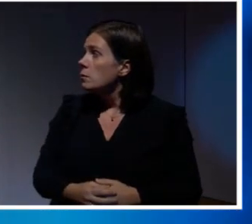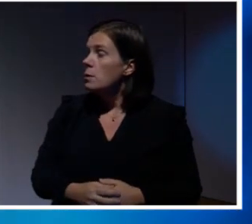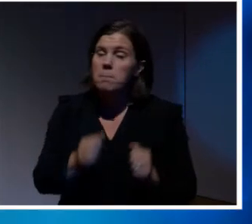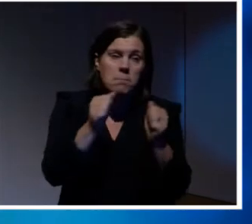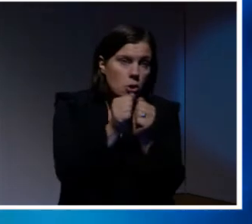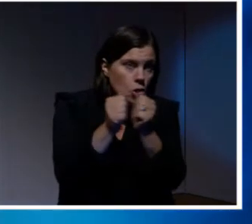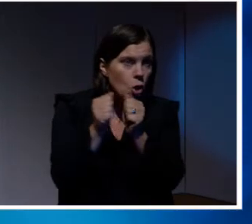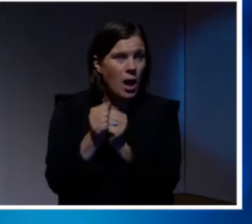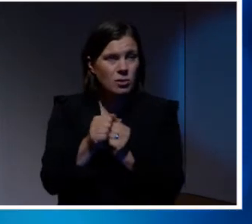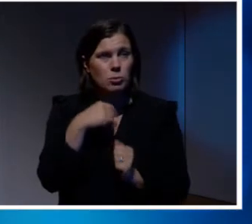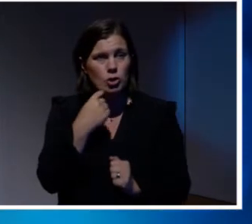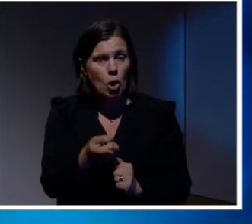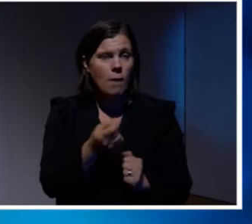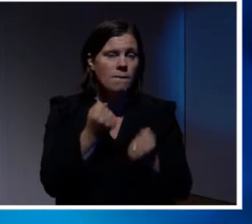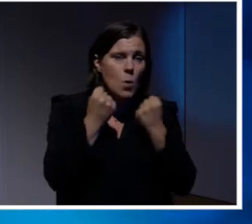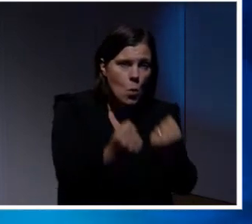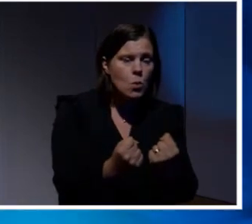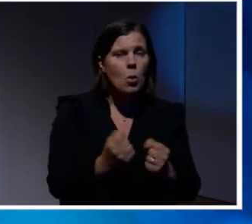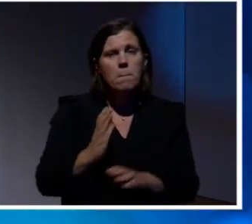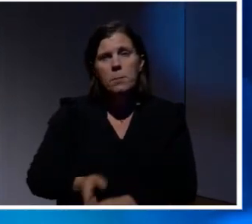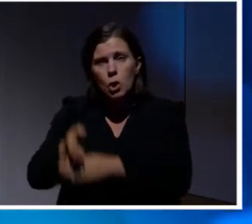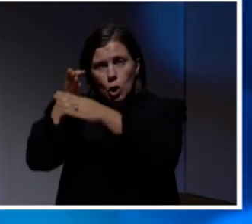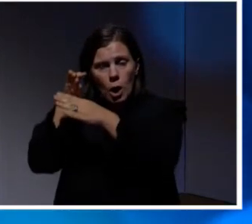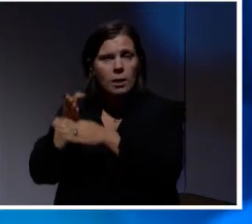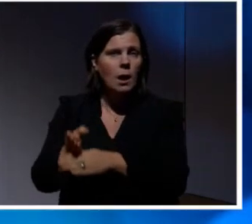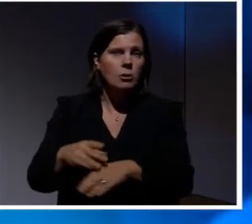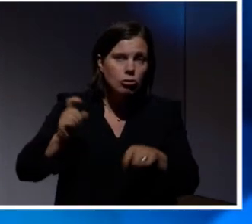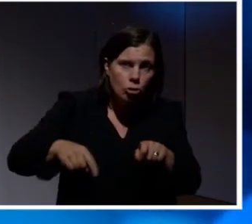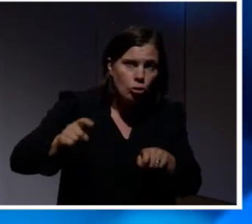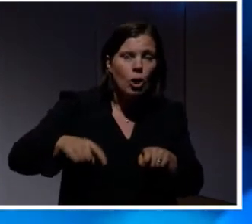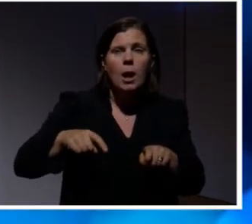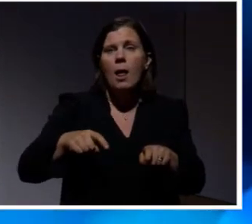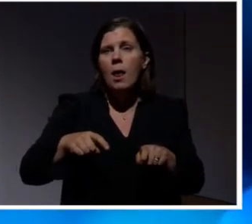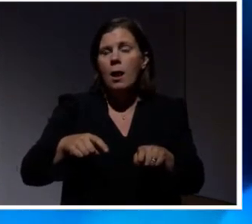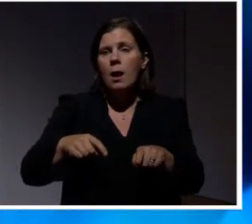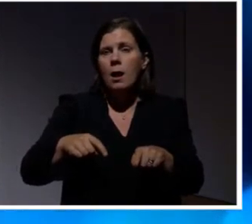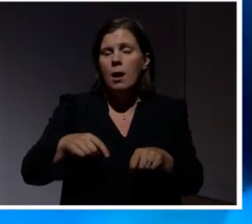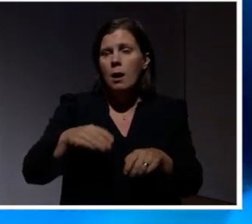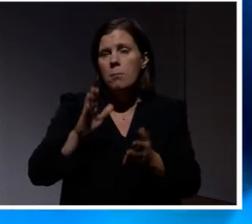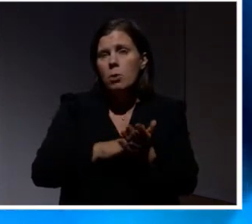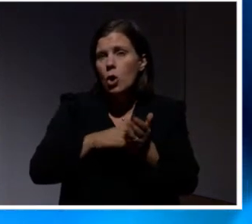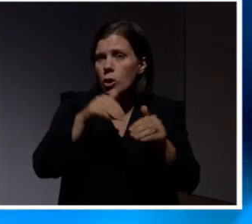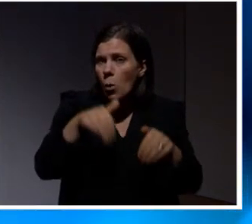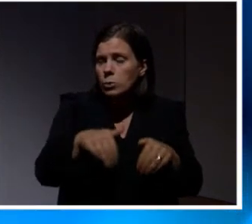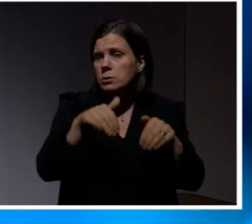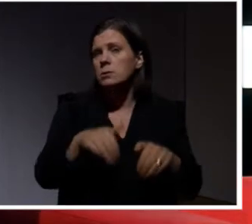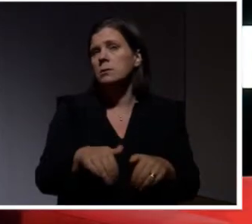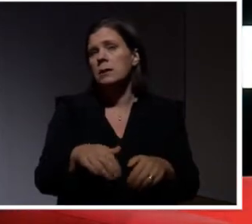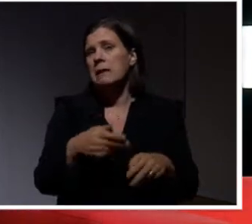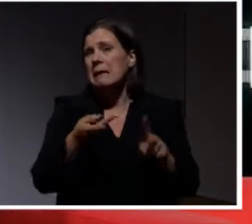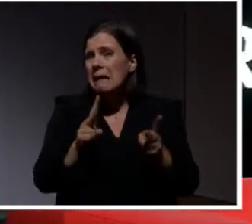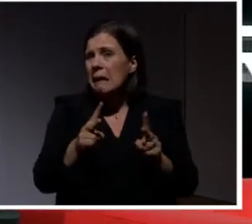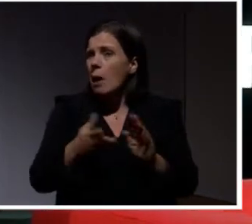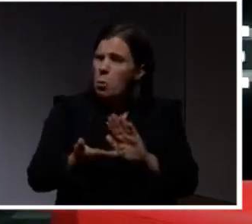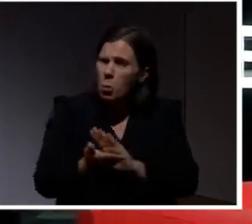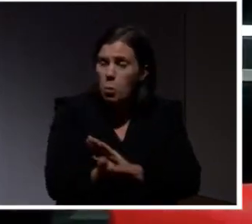Prylar. Jag var inne på det här. Fordon, byggnader, cyklar. Brödrostar. Grillar. En